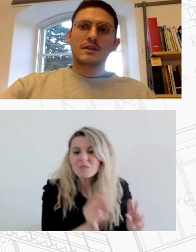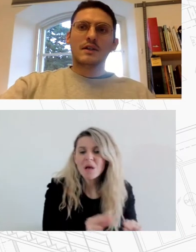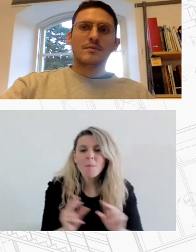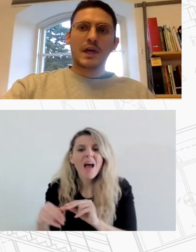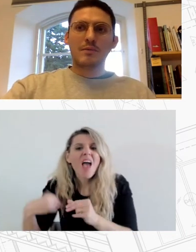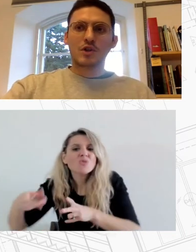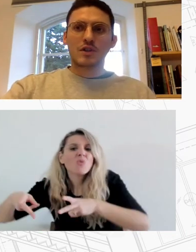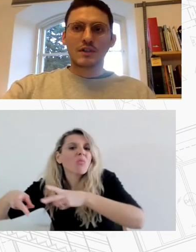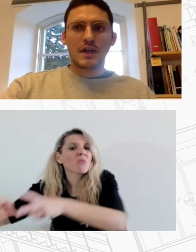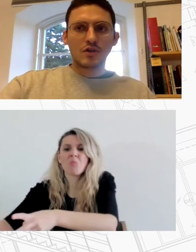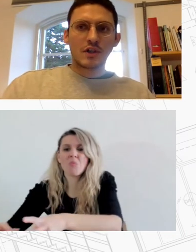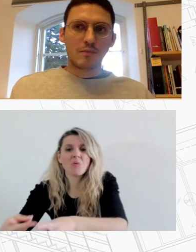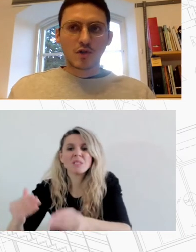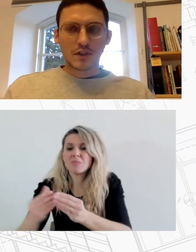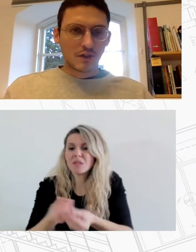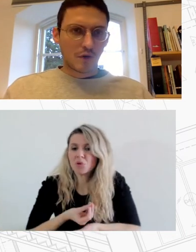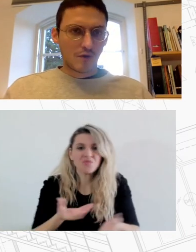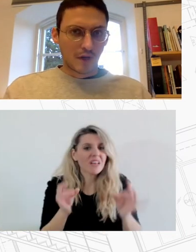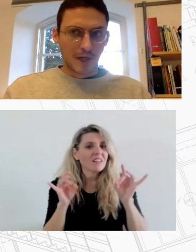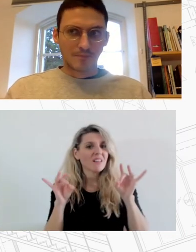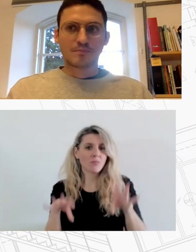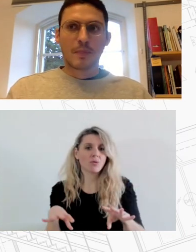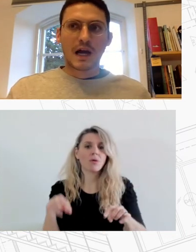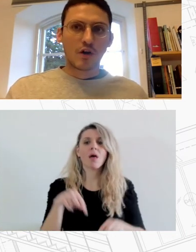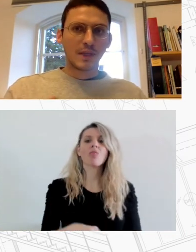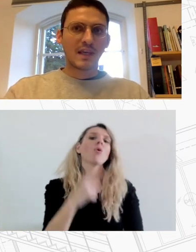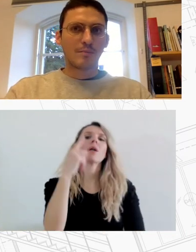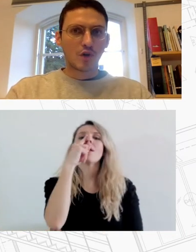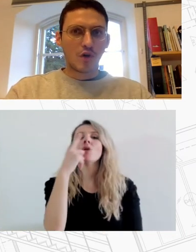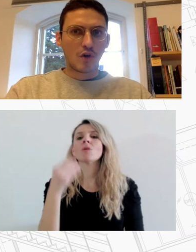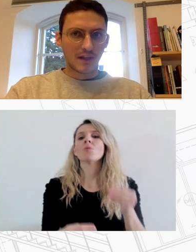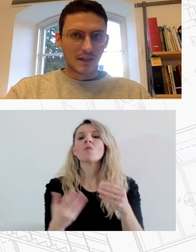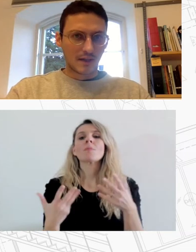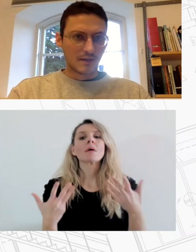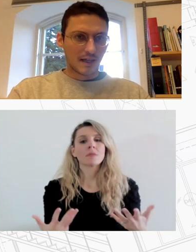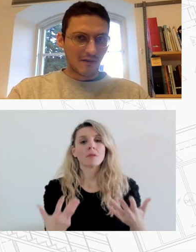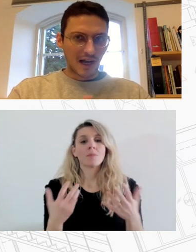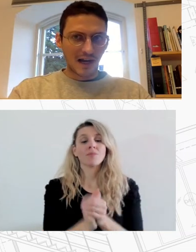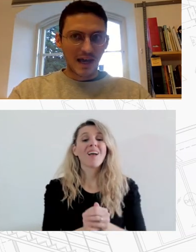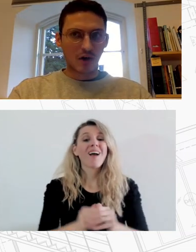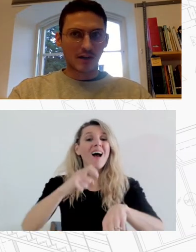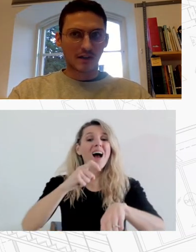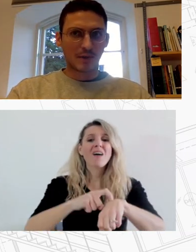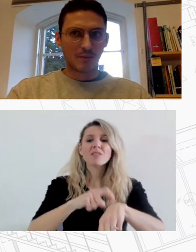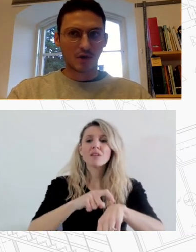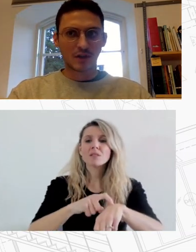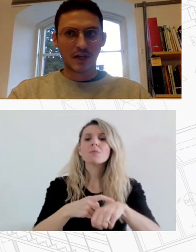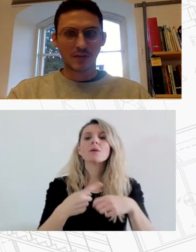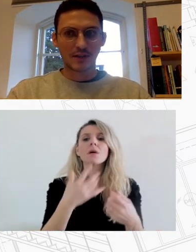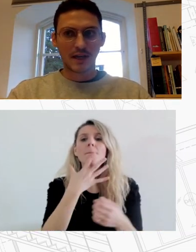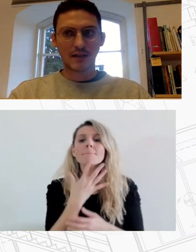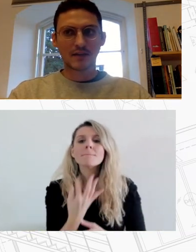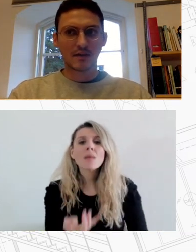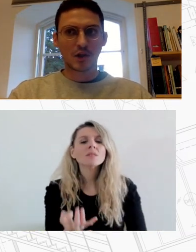Στην περίπτωση της Νάουσας έχουμε το εξής πρόβλημα Ακόμη και οι πιο ορατές οι κραυγαλαίοι αορατές περιπτώσεις